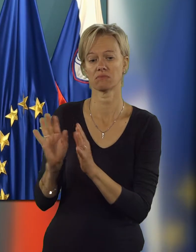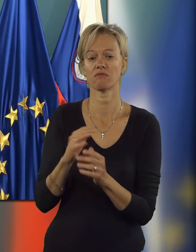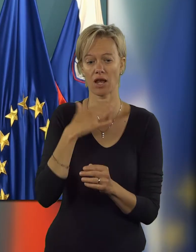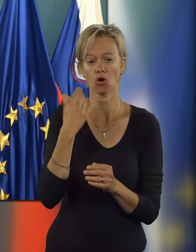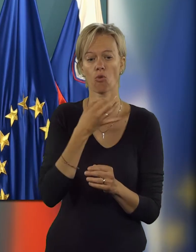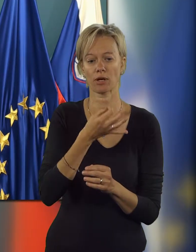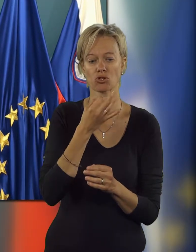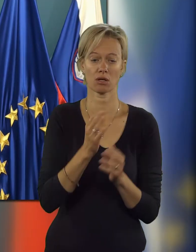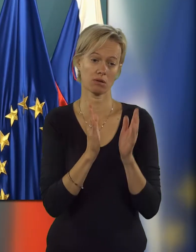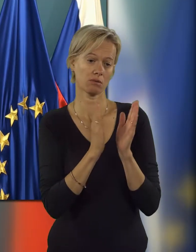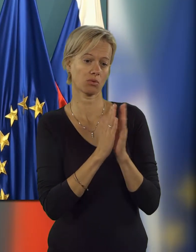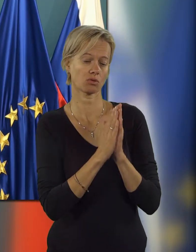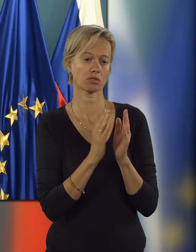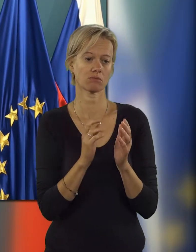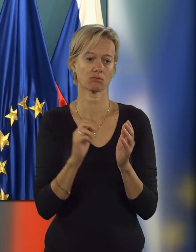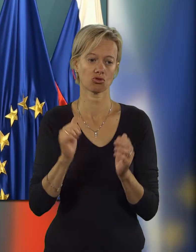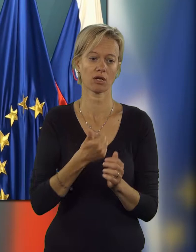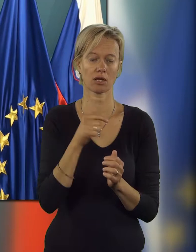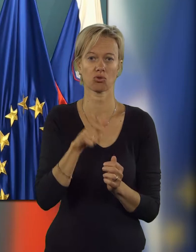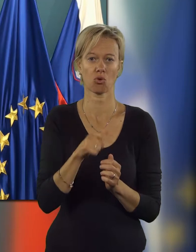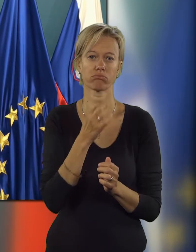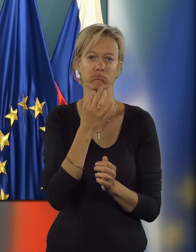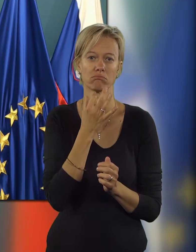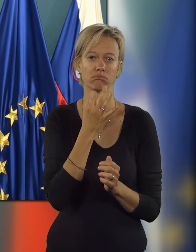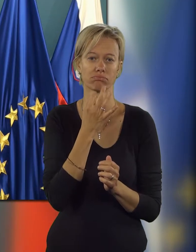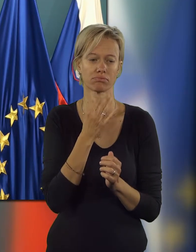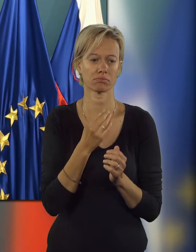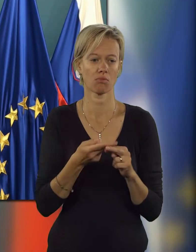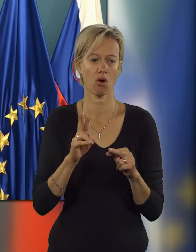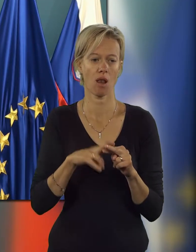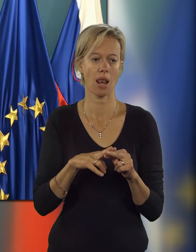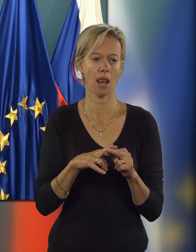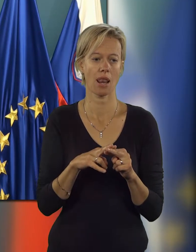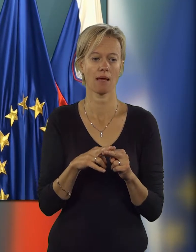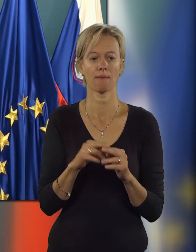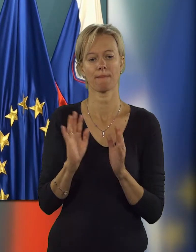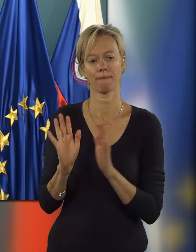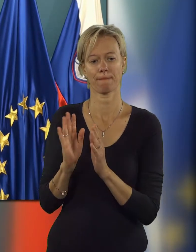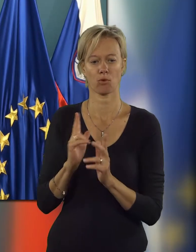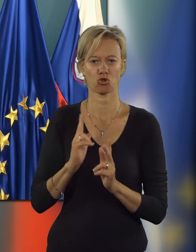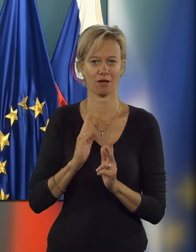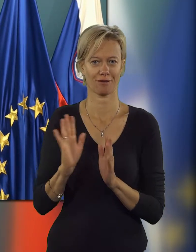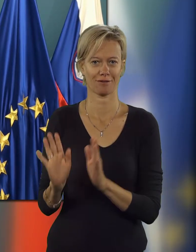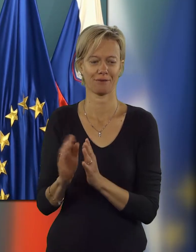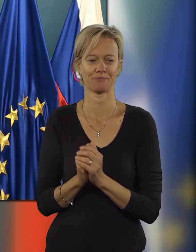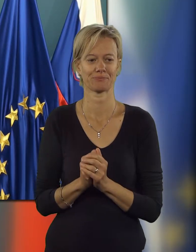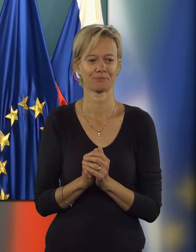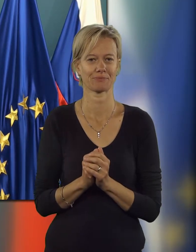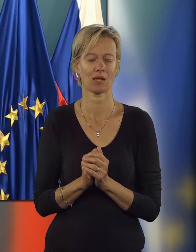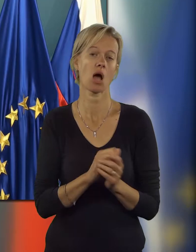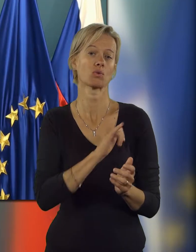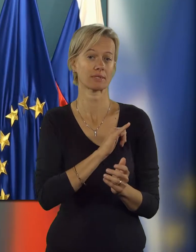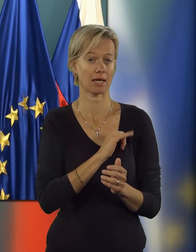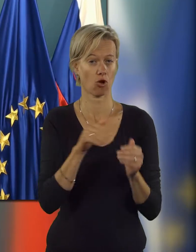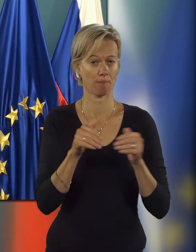da to temu izčrpamo, no. Se bomo še vprašati. Bostam, je še veliko kolegoje počke, no. Se tudi meni, je vprašanje. Ampak